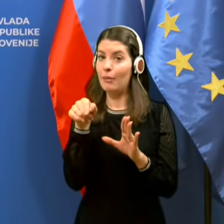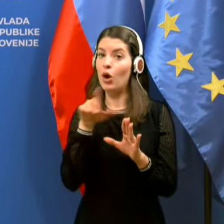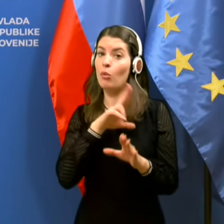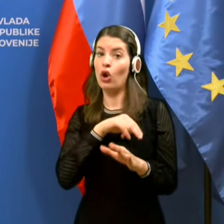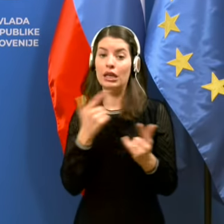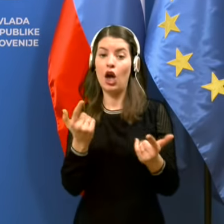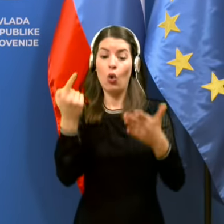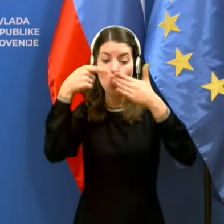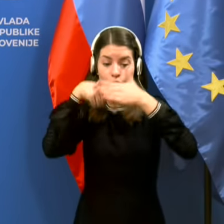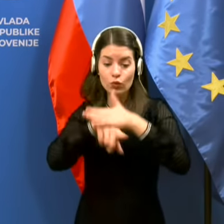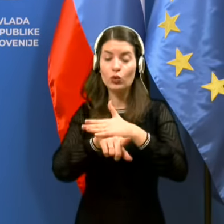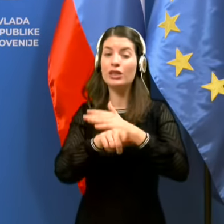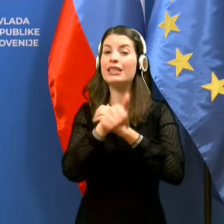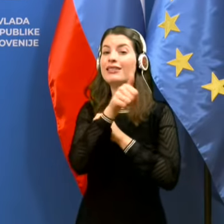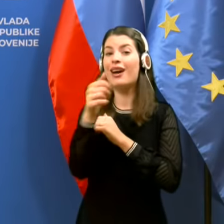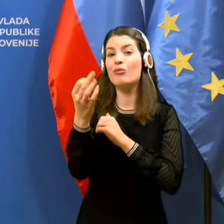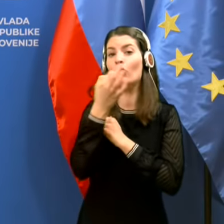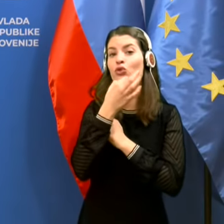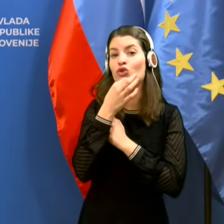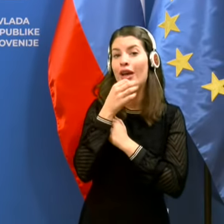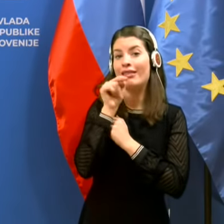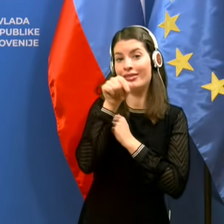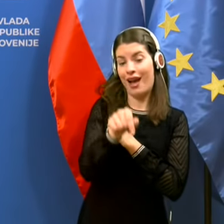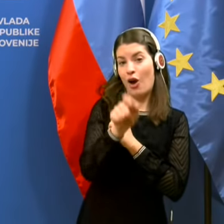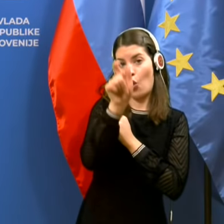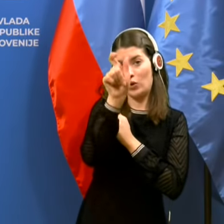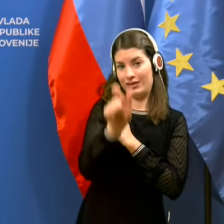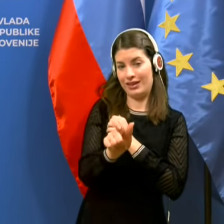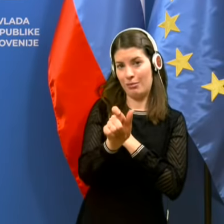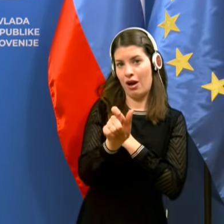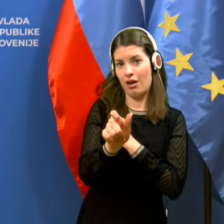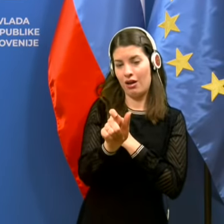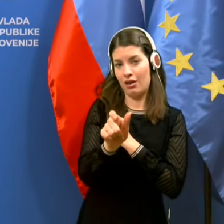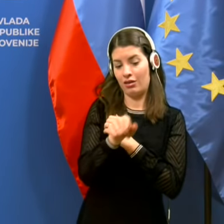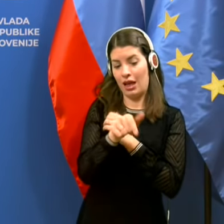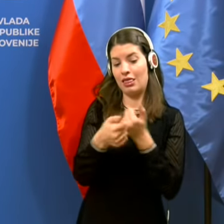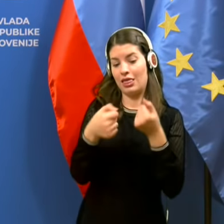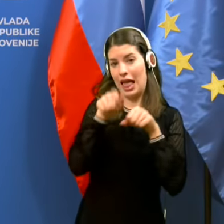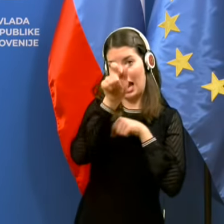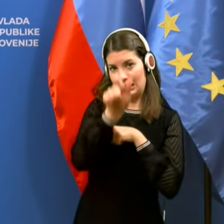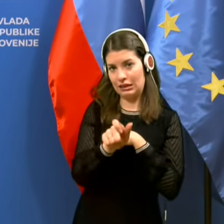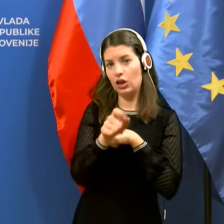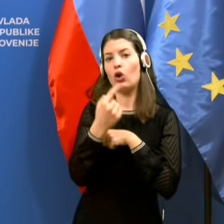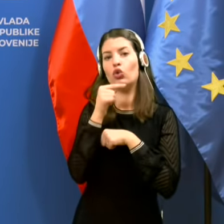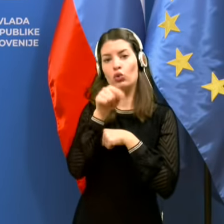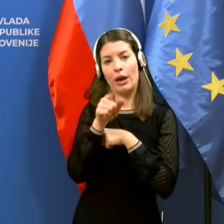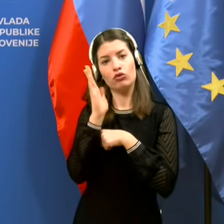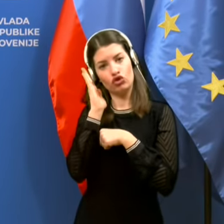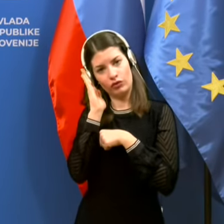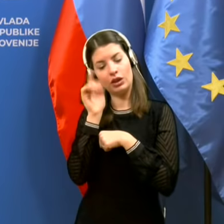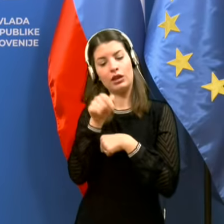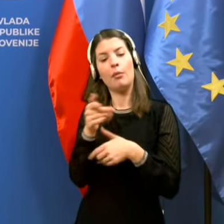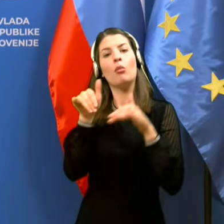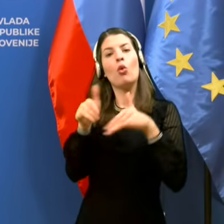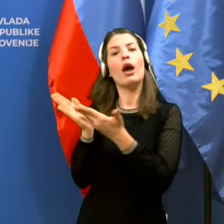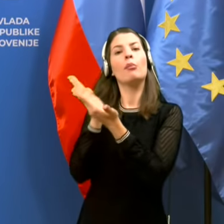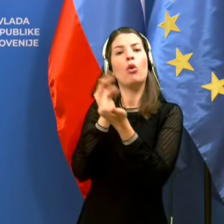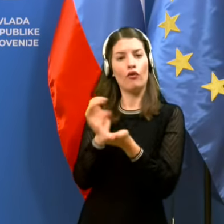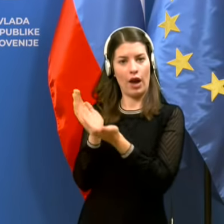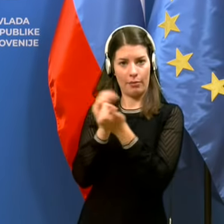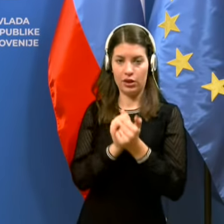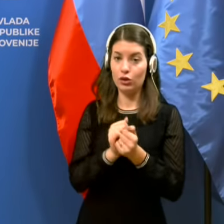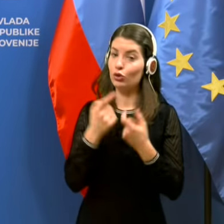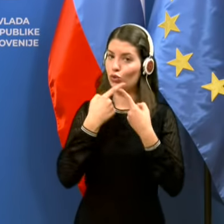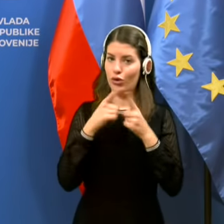vstopijo, samo če nas to tista oseba, ki tam stanuje ali pa prebiva, tudi povabi, v nasprotnem primeru pa